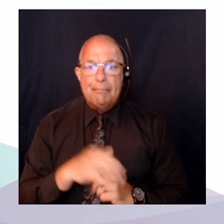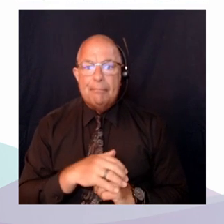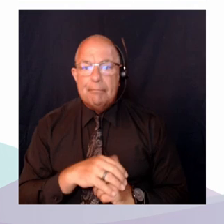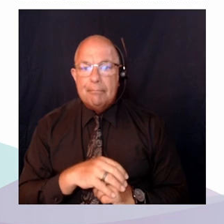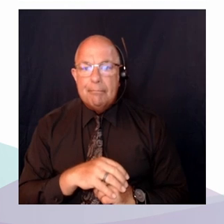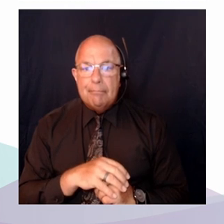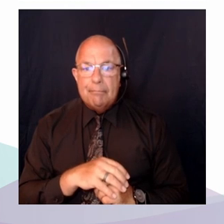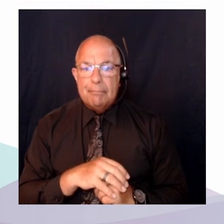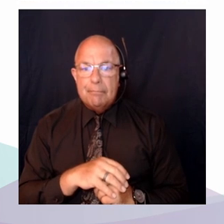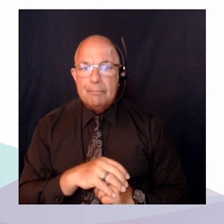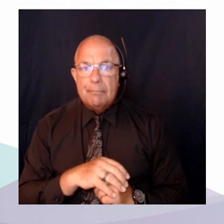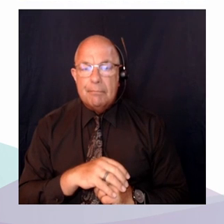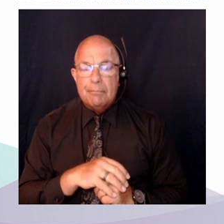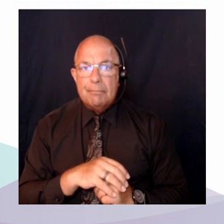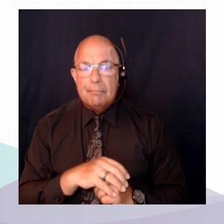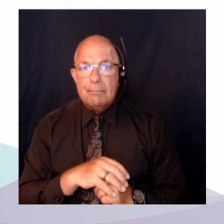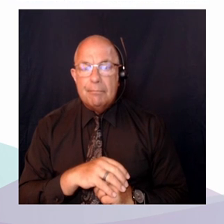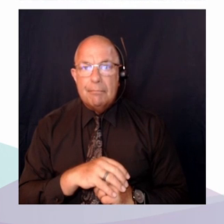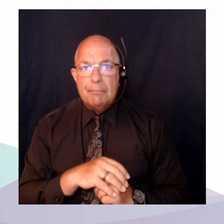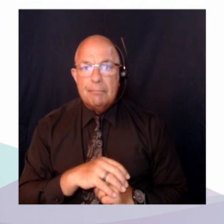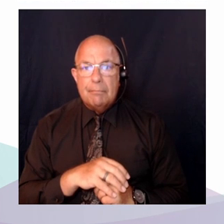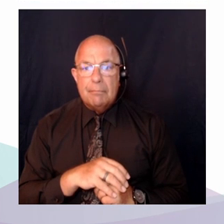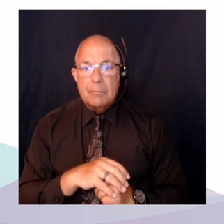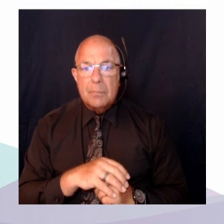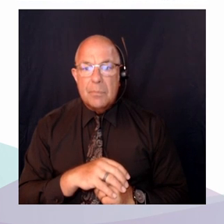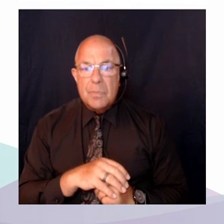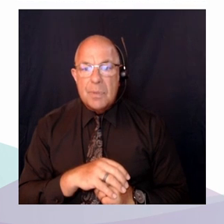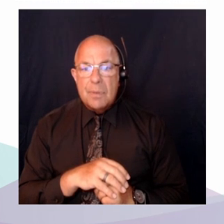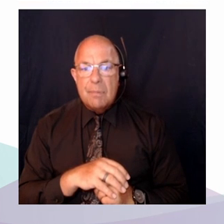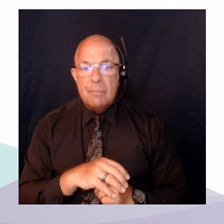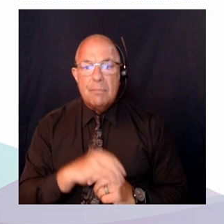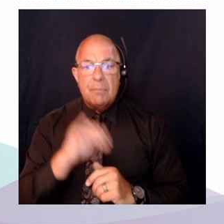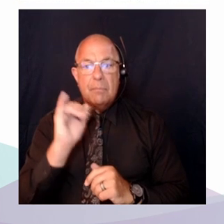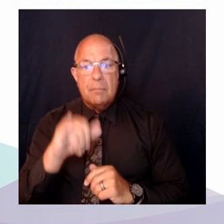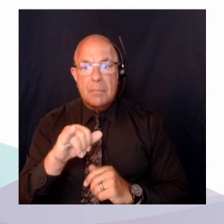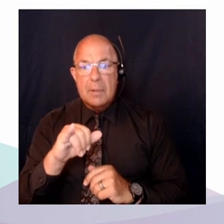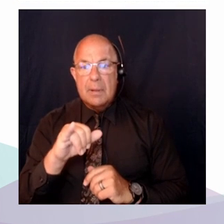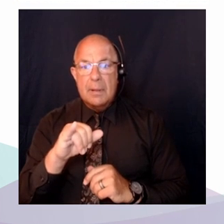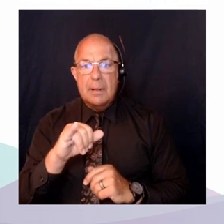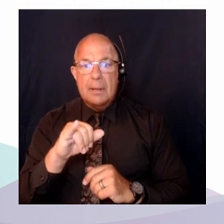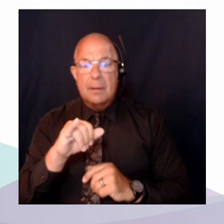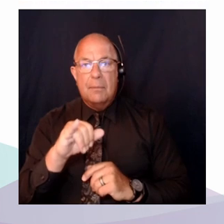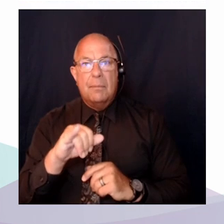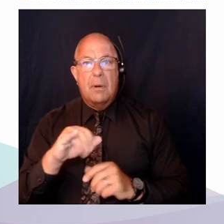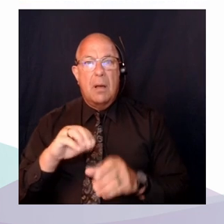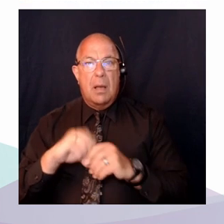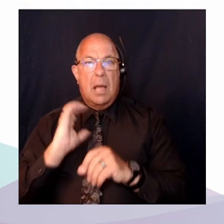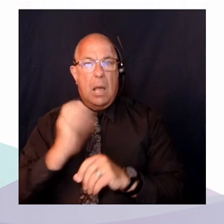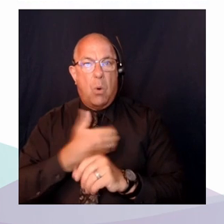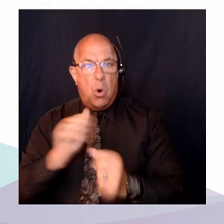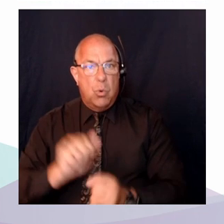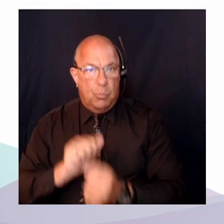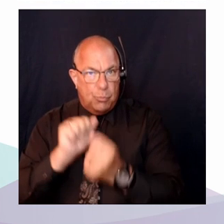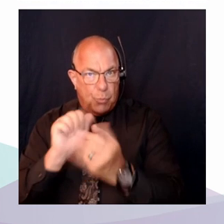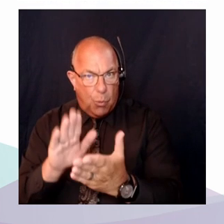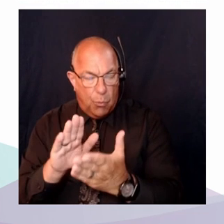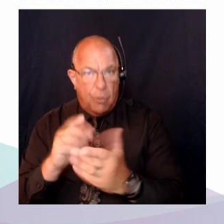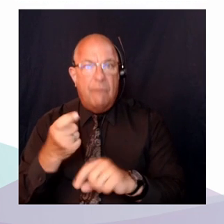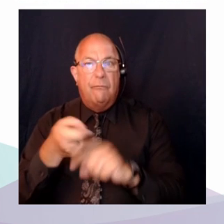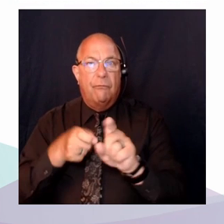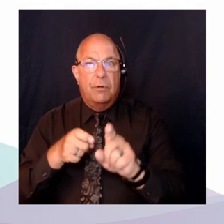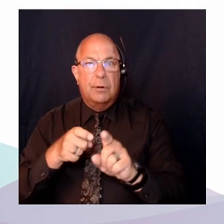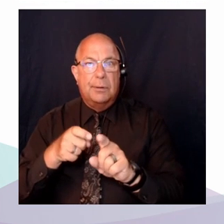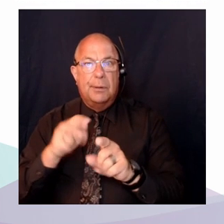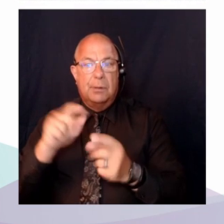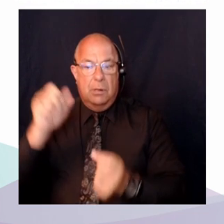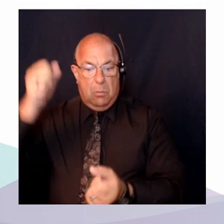descendante et ascendante, descendante donc du haut vers le bas et ascendante du bas vers le